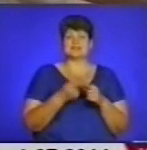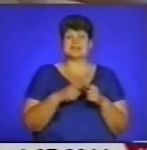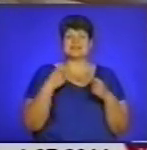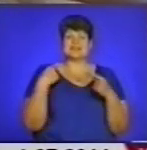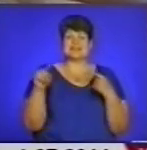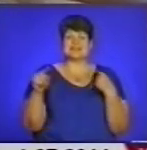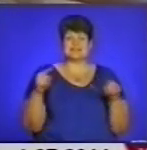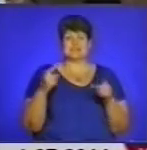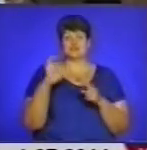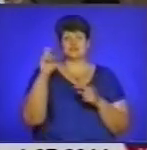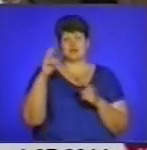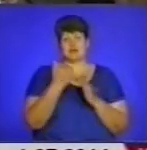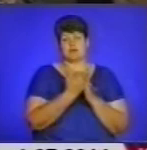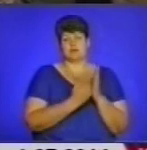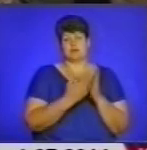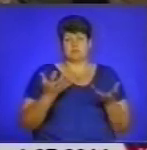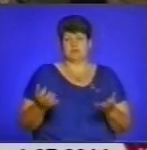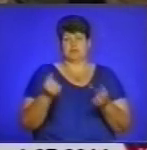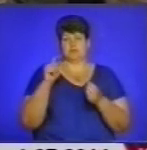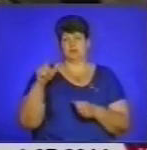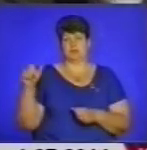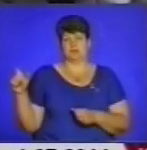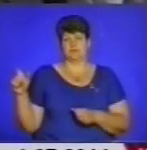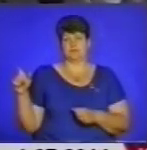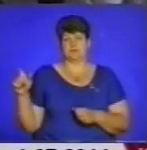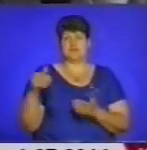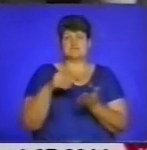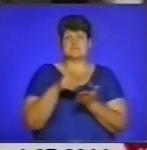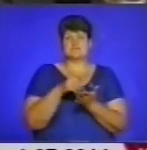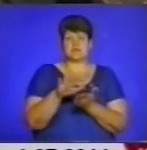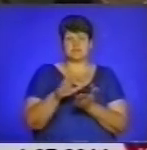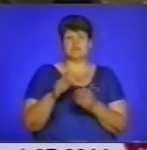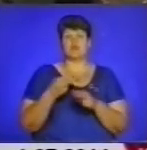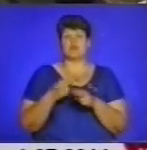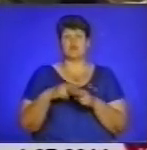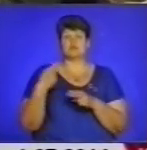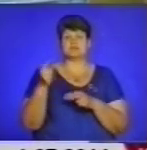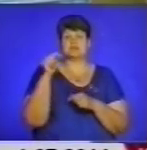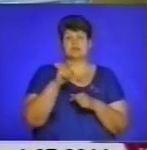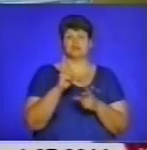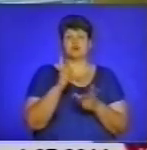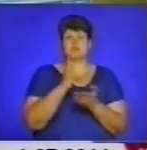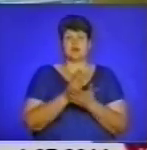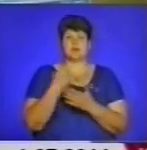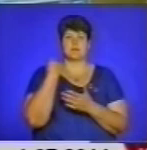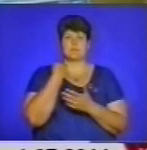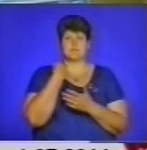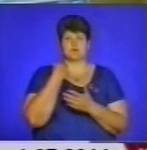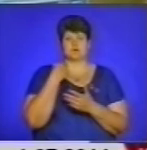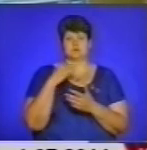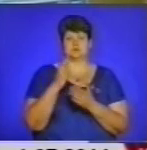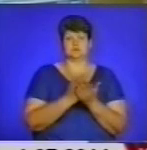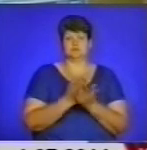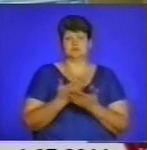соціальні програми уряду щодо підтримки населення. А відмовлять у компенсації тим, у кого є заборговані за комунальні послуги.